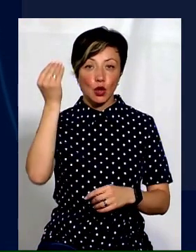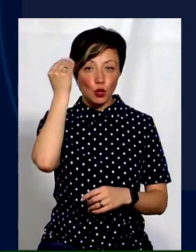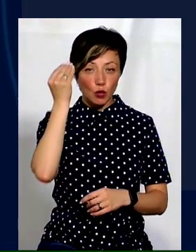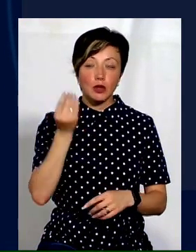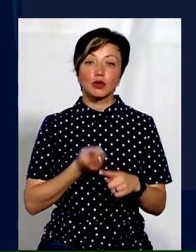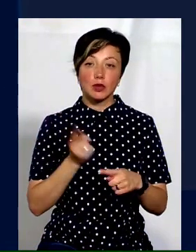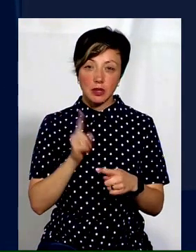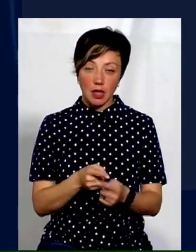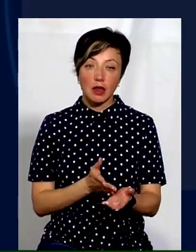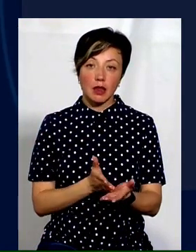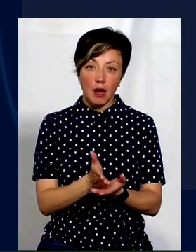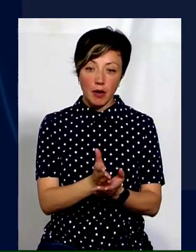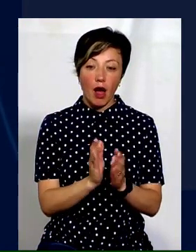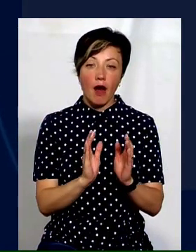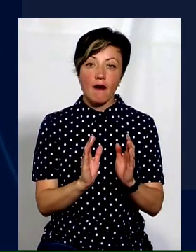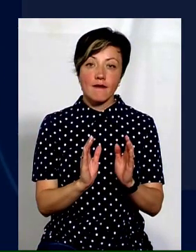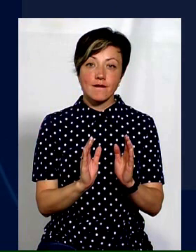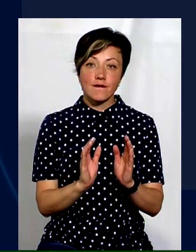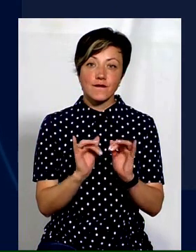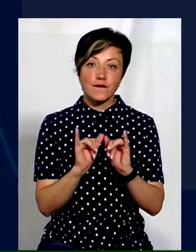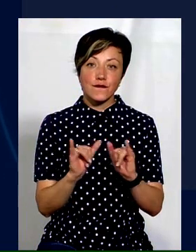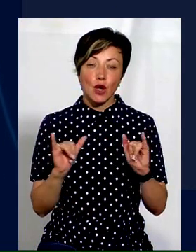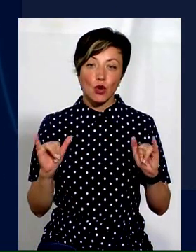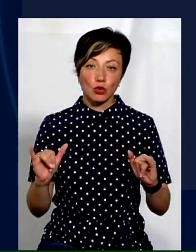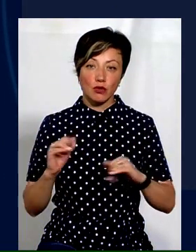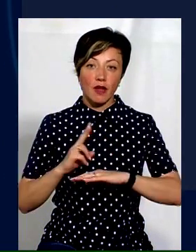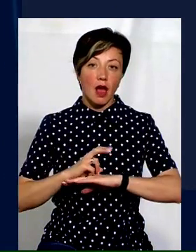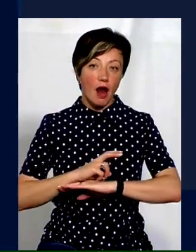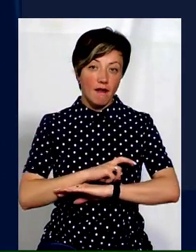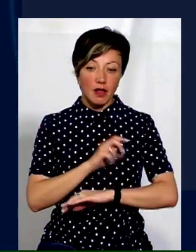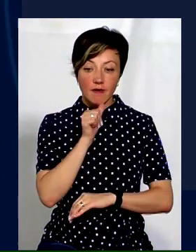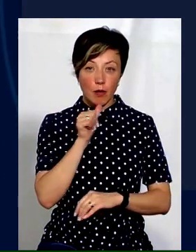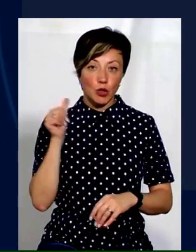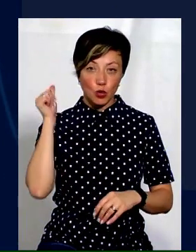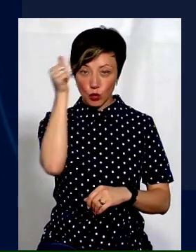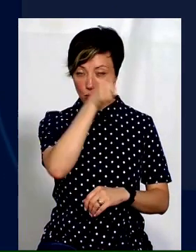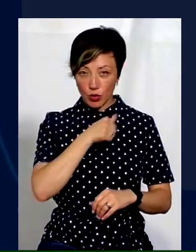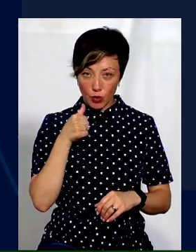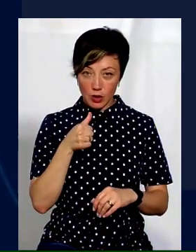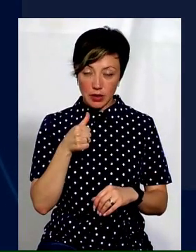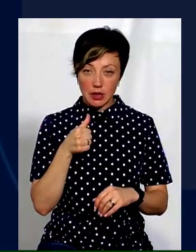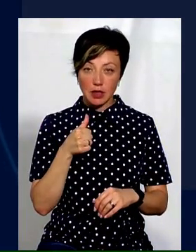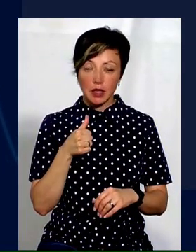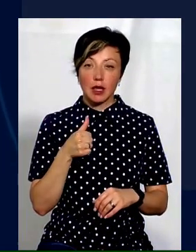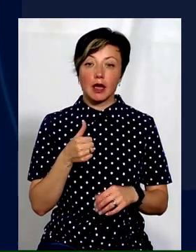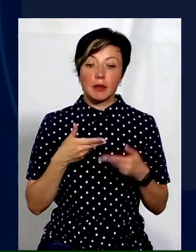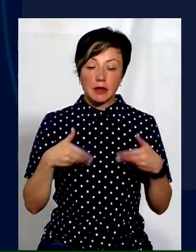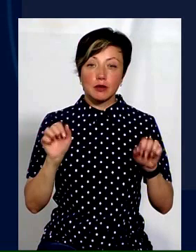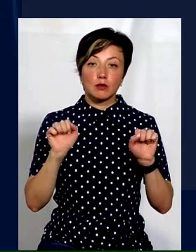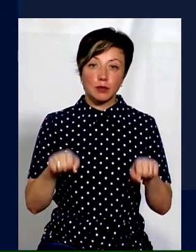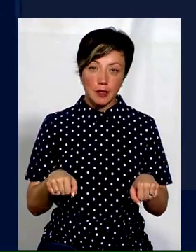що це напрямок вирощування равликів. Минулому році ми в департаменті зуміли